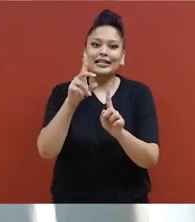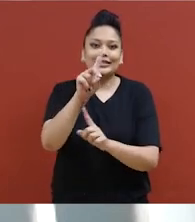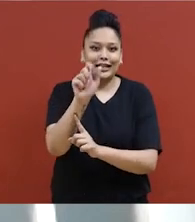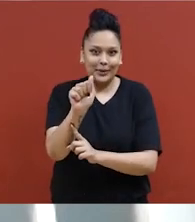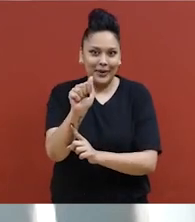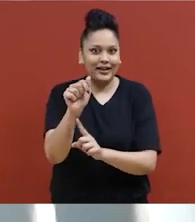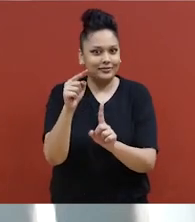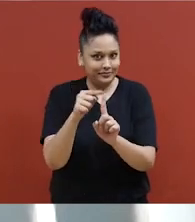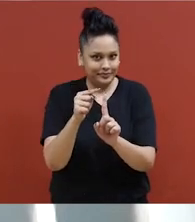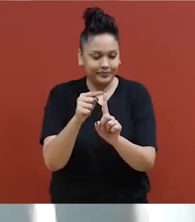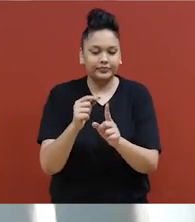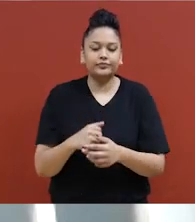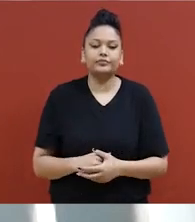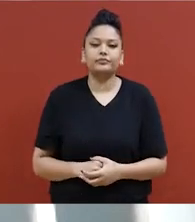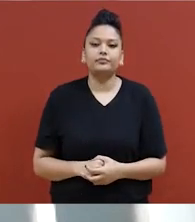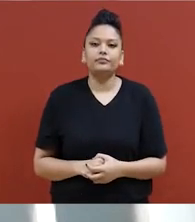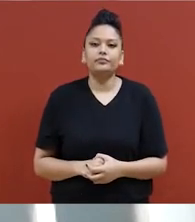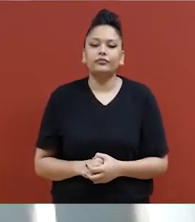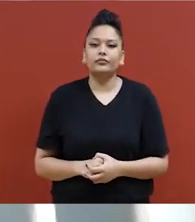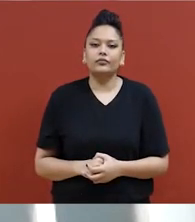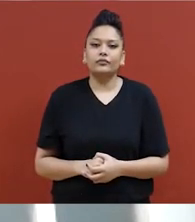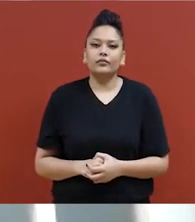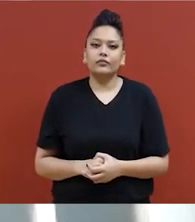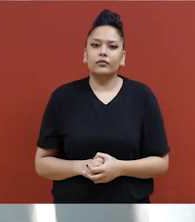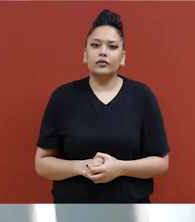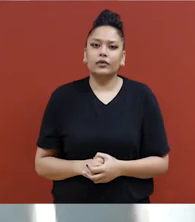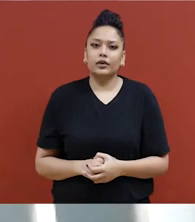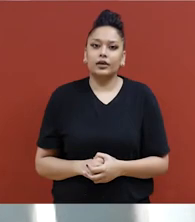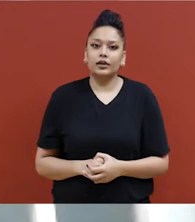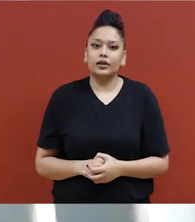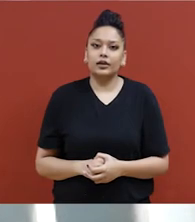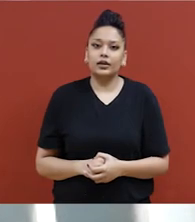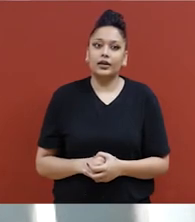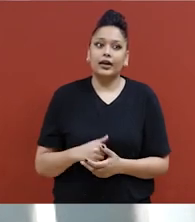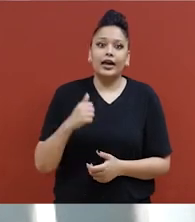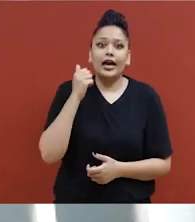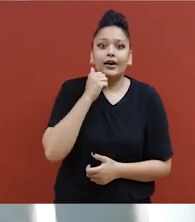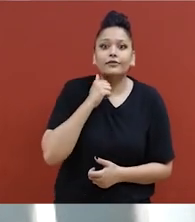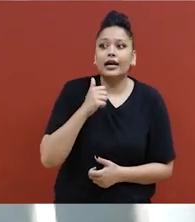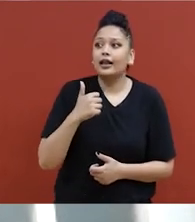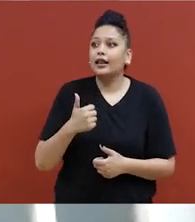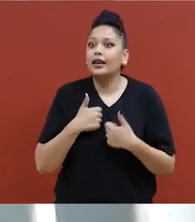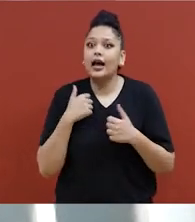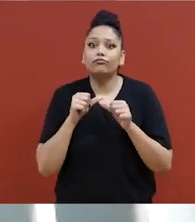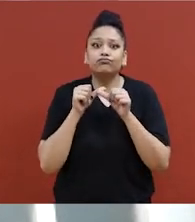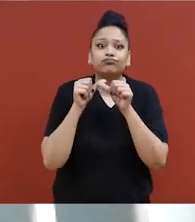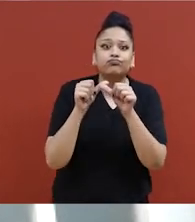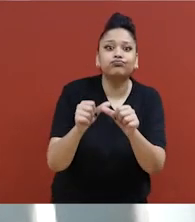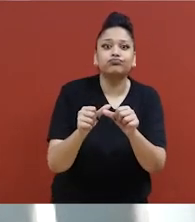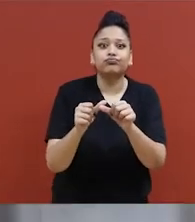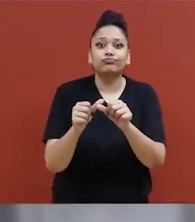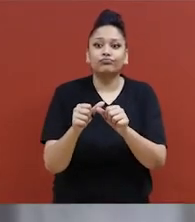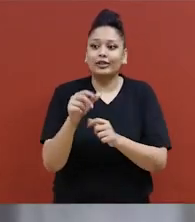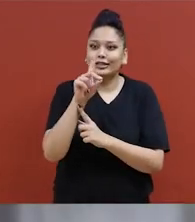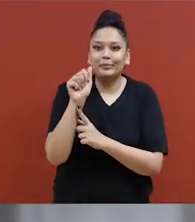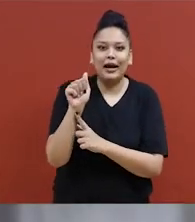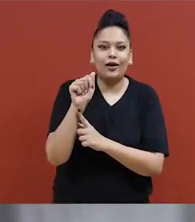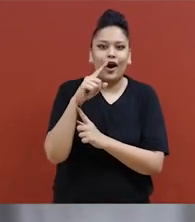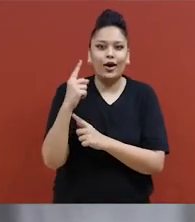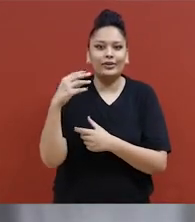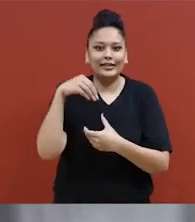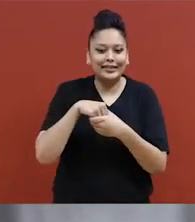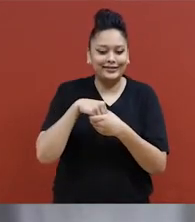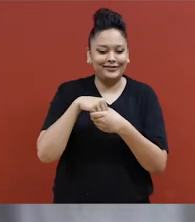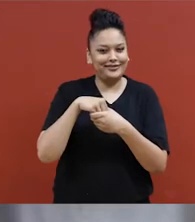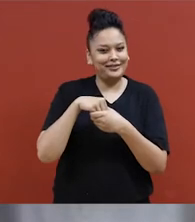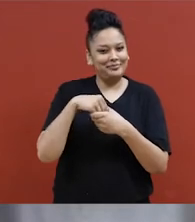C'est ce que je suis. Ça a toujours été ce que je suis,